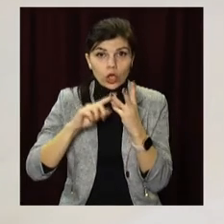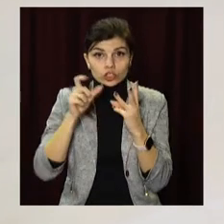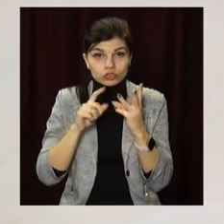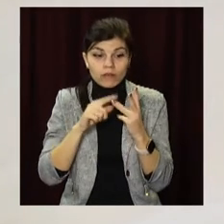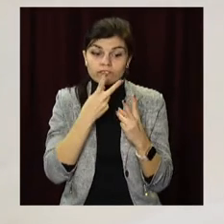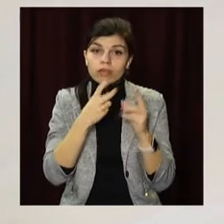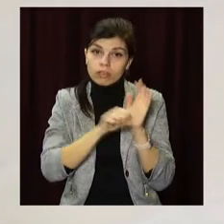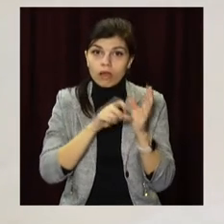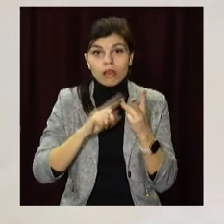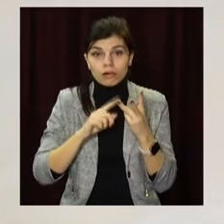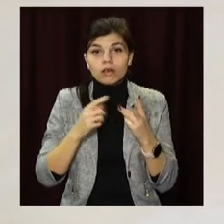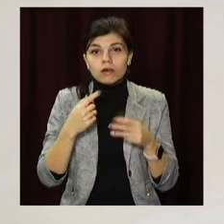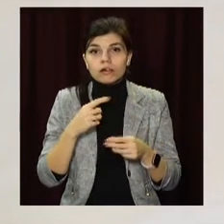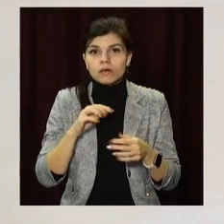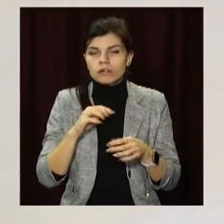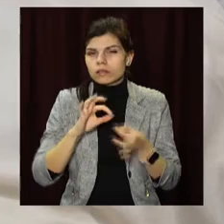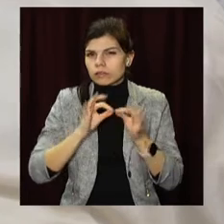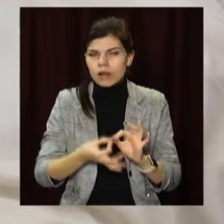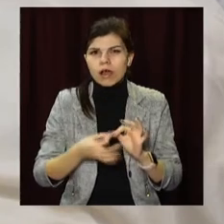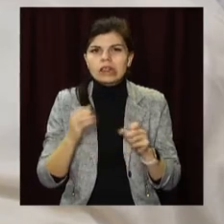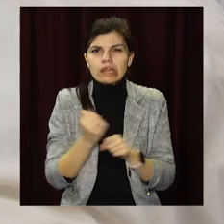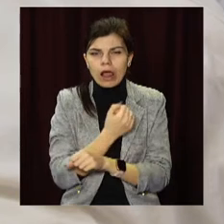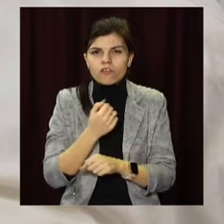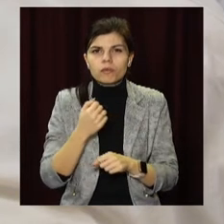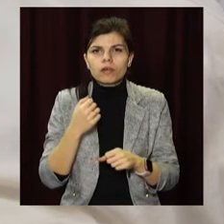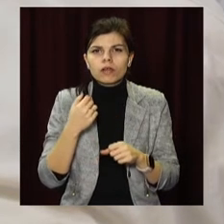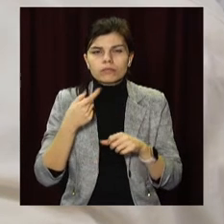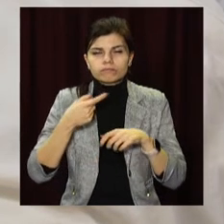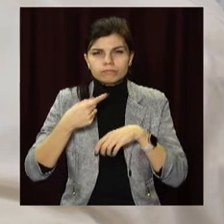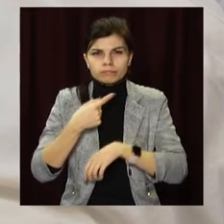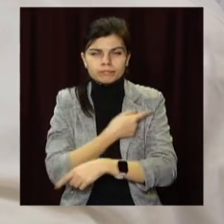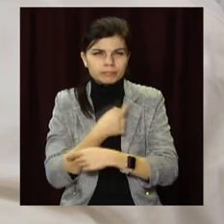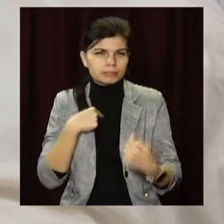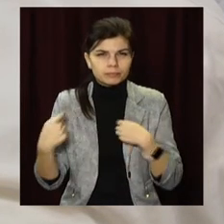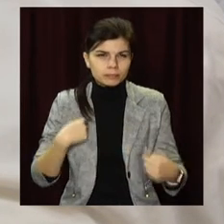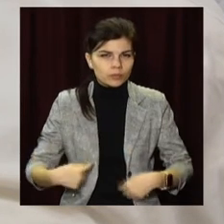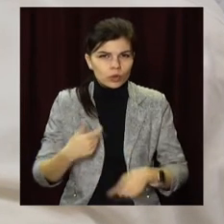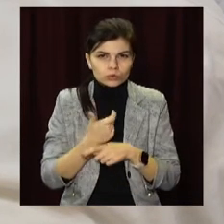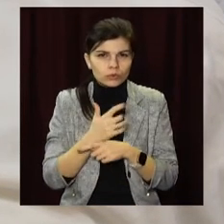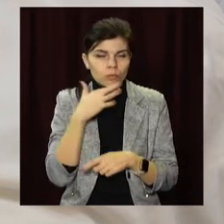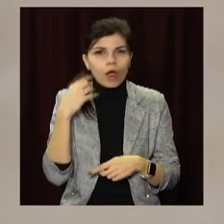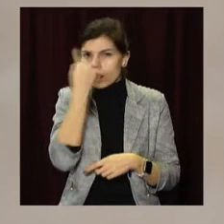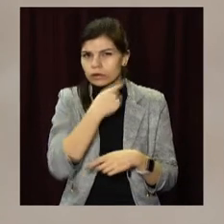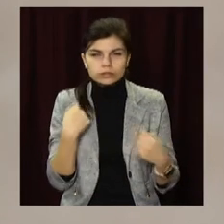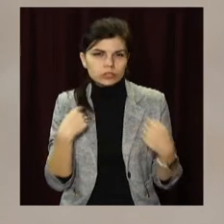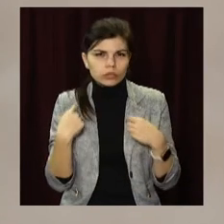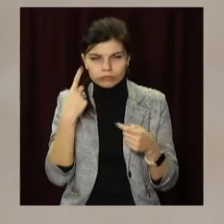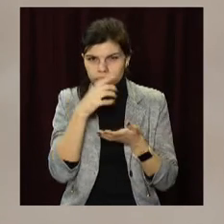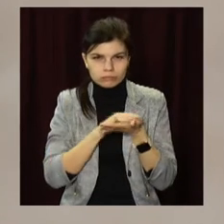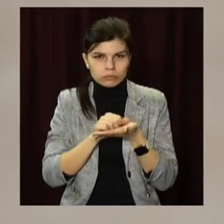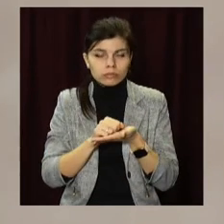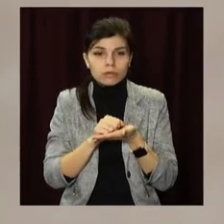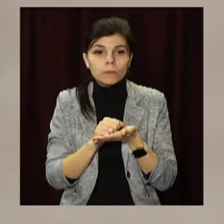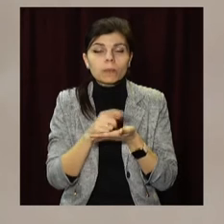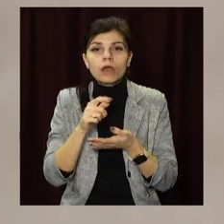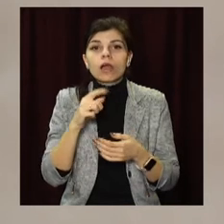складна мінновибухова травма та чисельні осколкові поранення. Сильно постраждало обличчя. Разом з офтальмологами лікарі роблять усе, аби